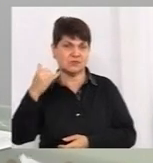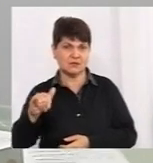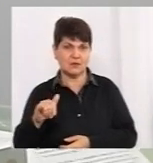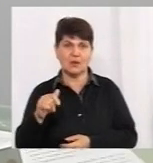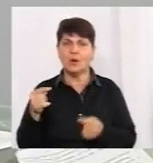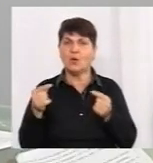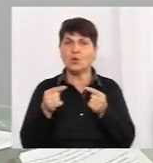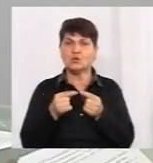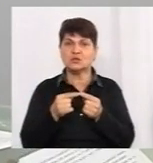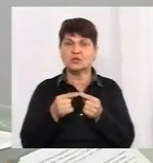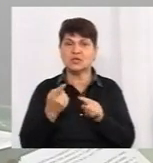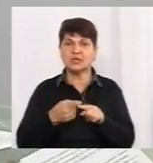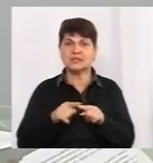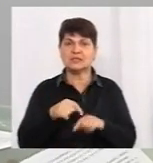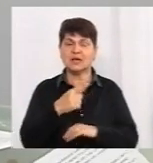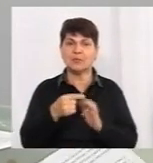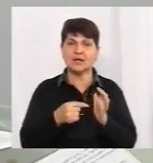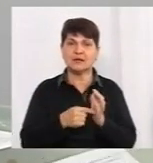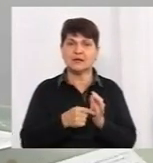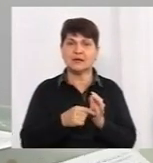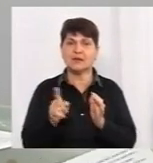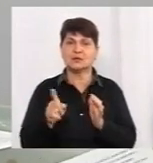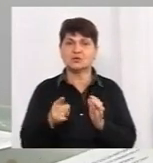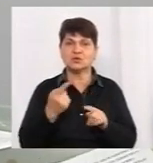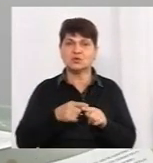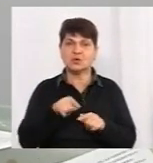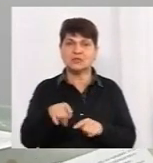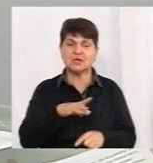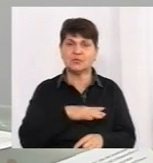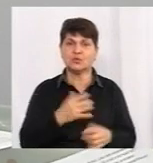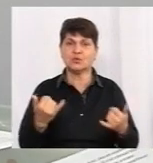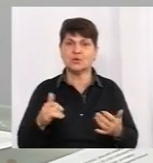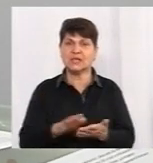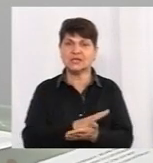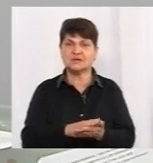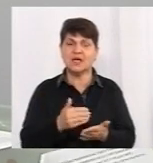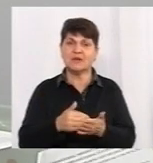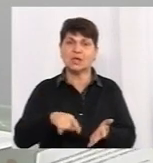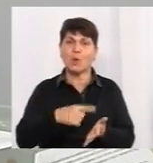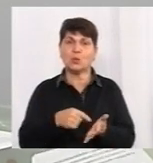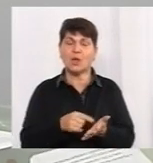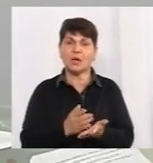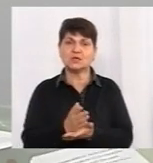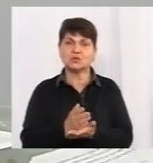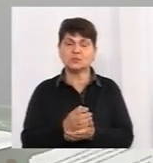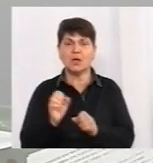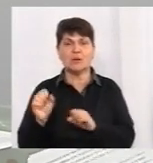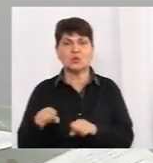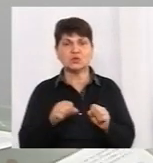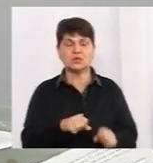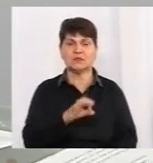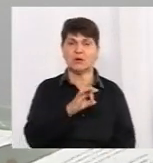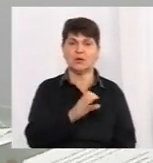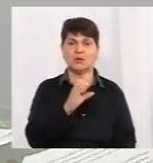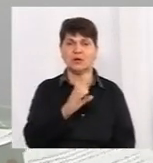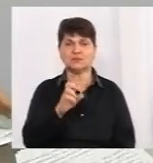можу, уточнити це питання, чи це була дезинфекція, так би мовити, від комунальних служб, чи, можливо, від ОСББ. Тобто, з